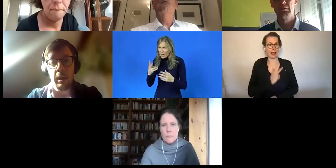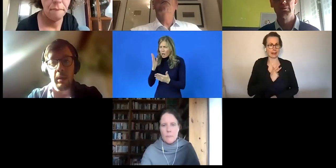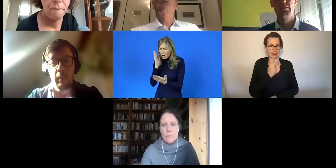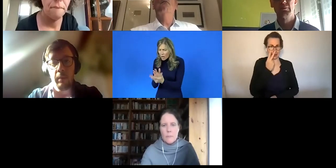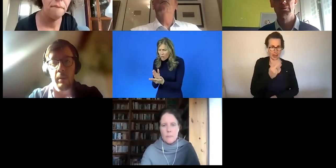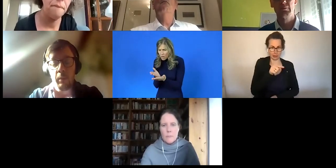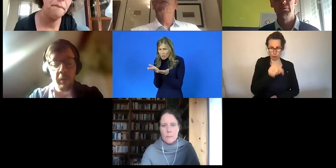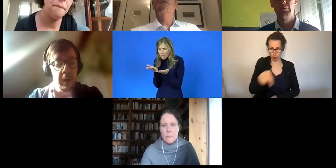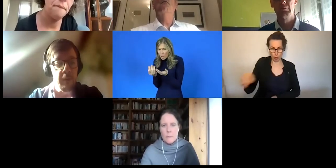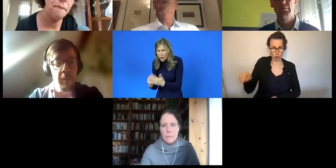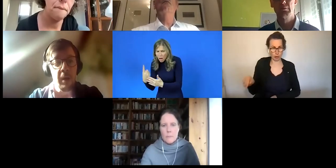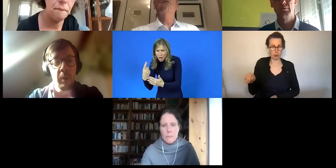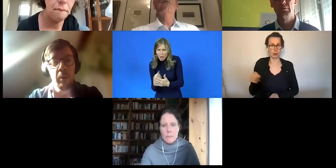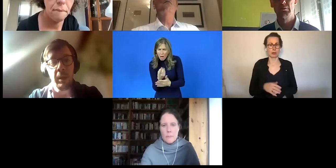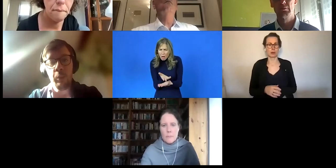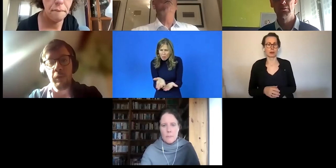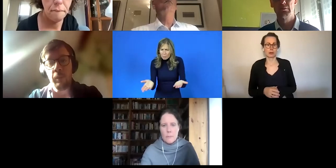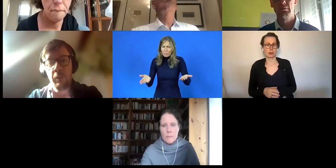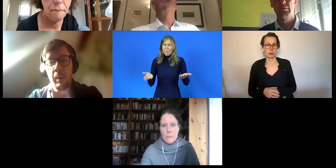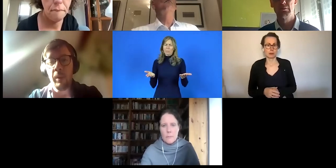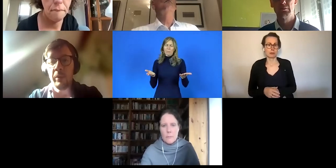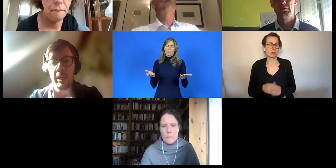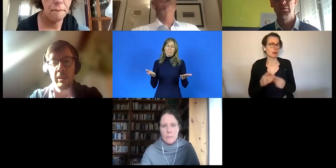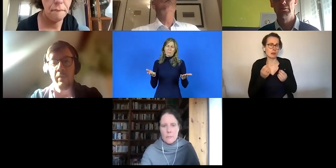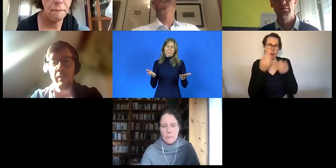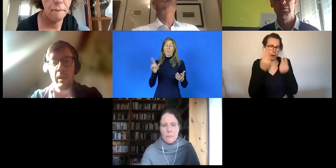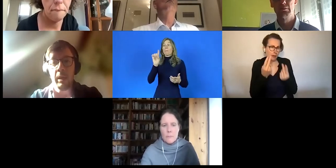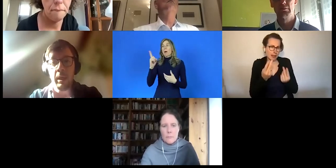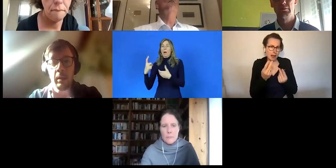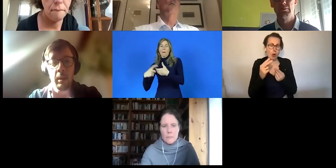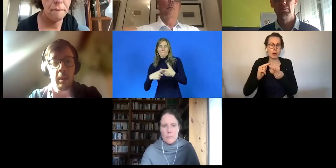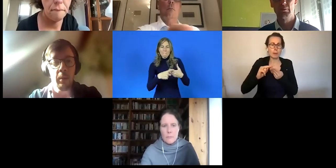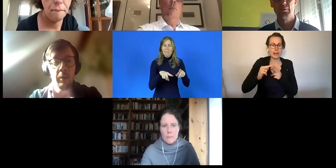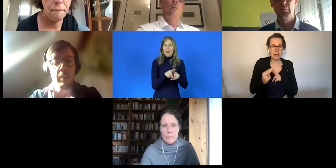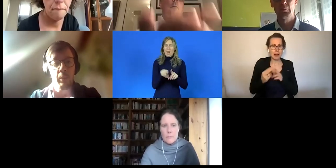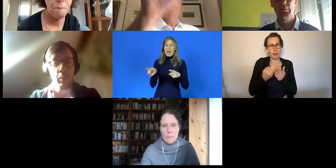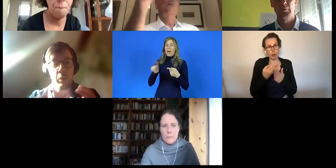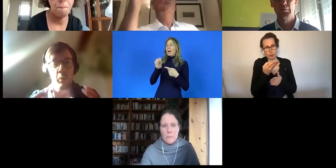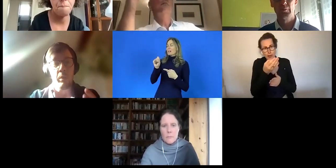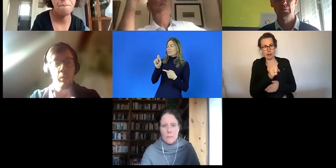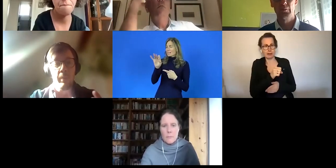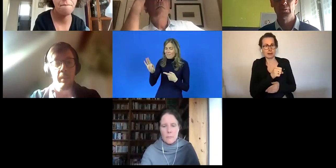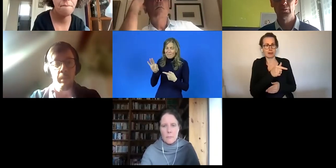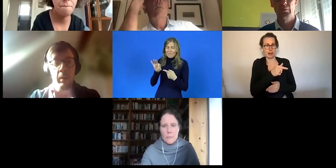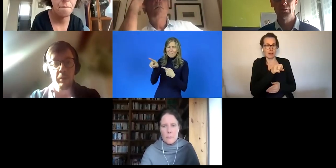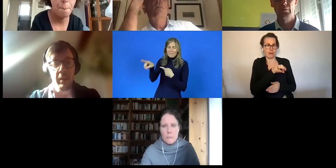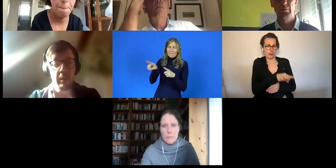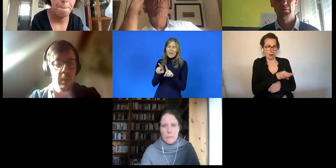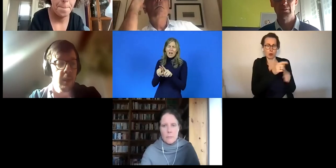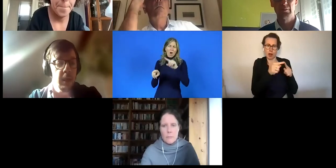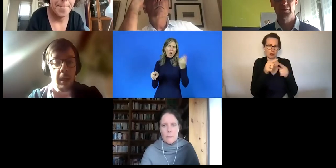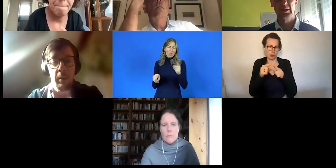die wirkliche Situation anzuschauen. Denn darauf können wir nicht verzichten. Wir brauchen diesen